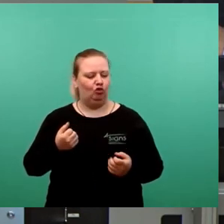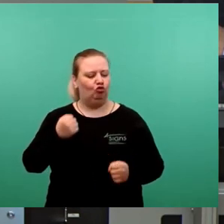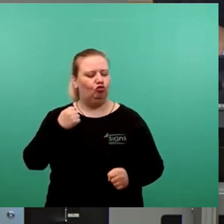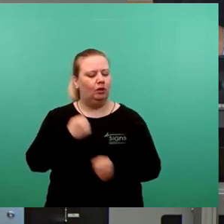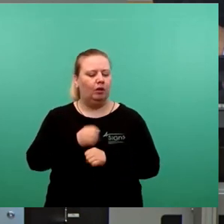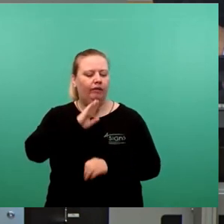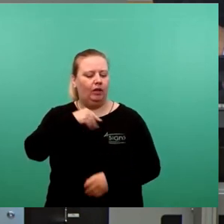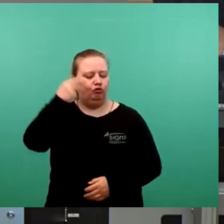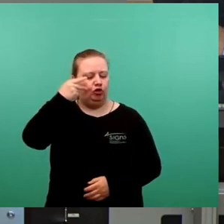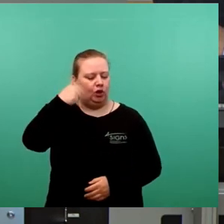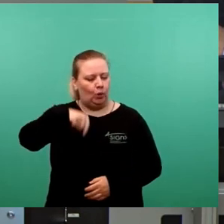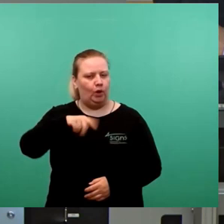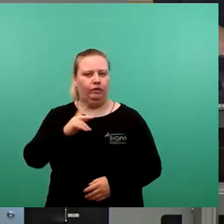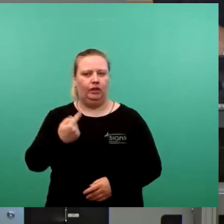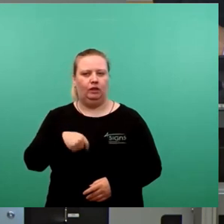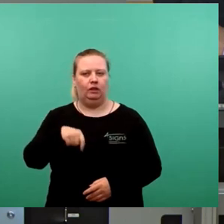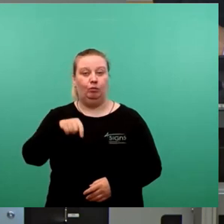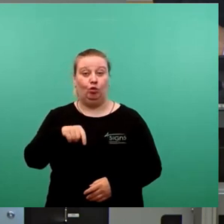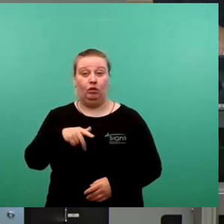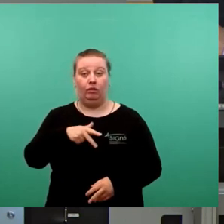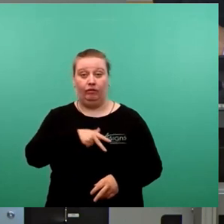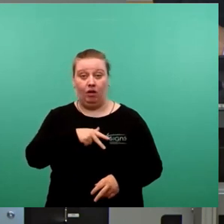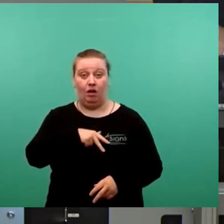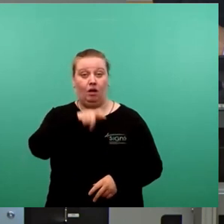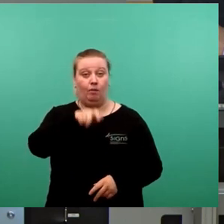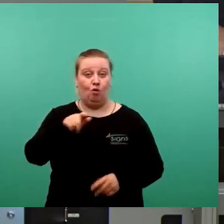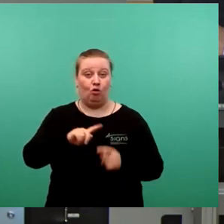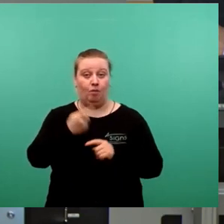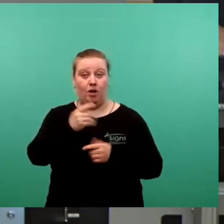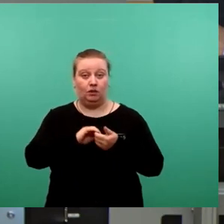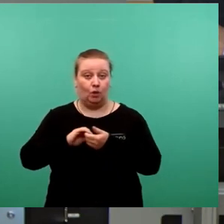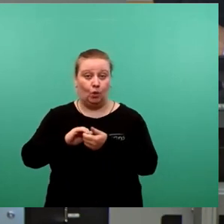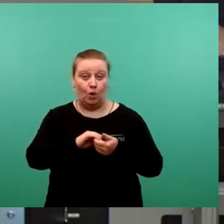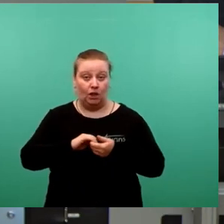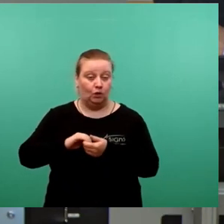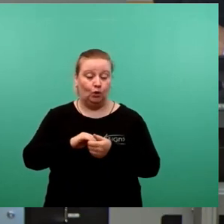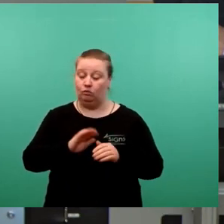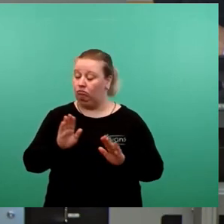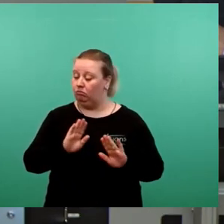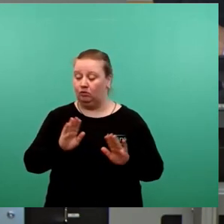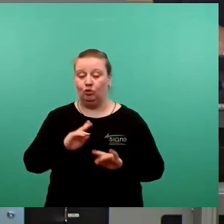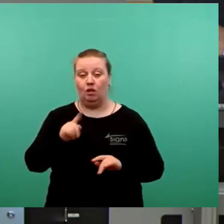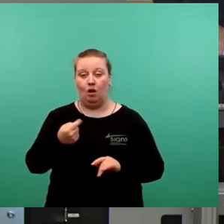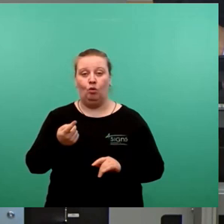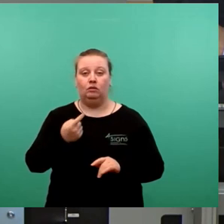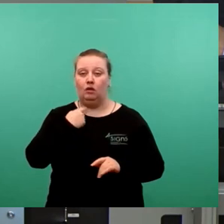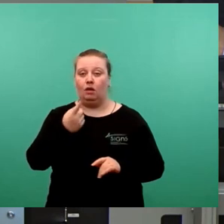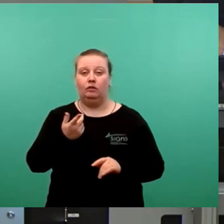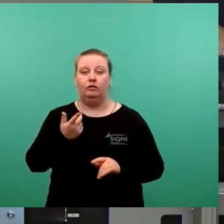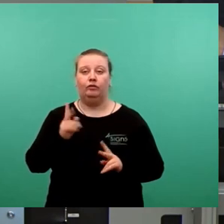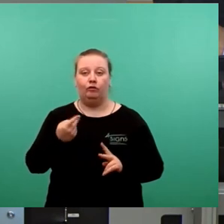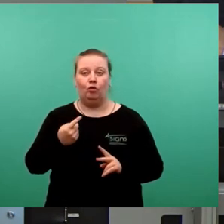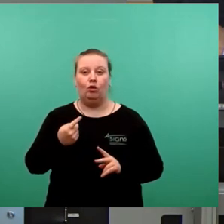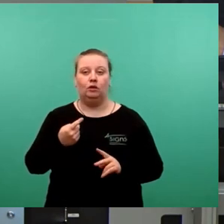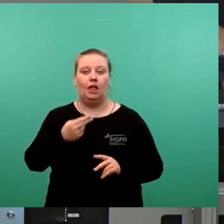wurde, auch heute wieder. Wir reden heute weder von einer Bürgermeisterkoalition noch, wie das auch akkulportiert wurde, von einer Hilbert